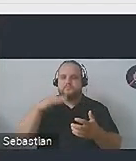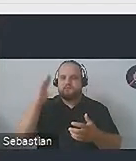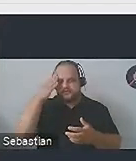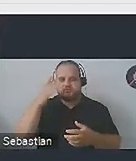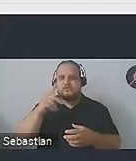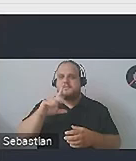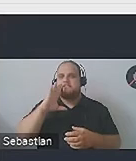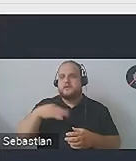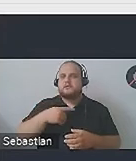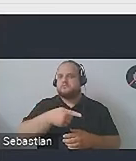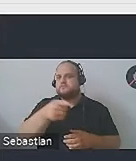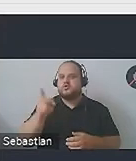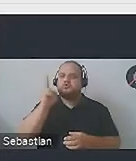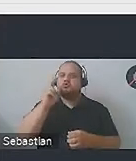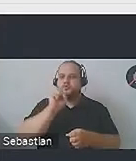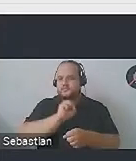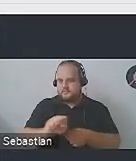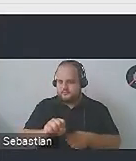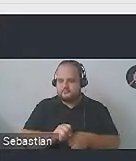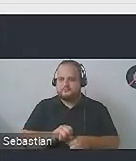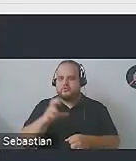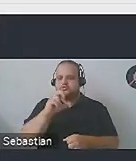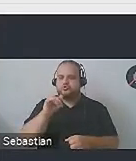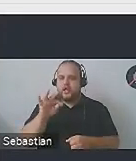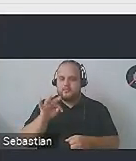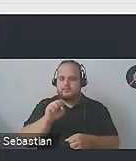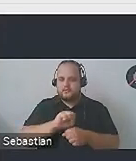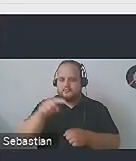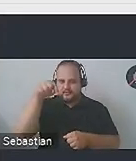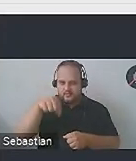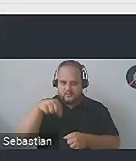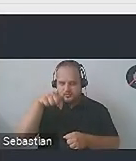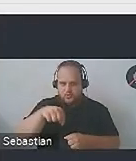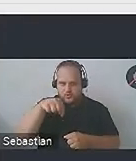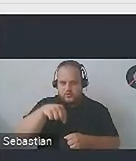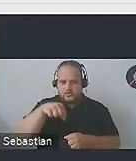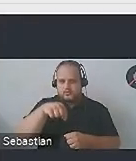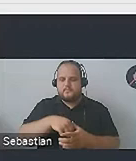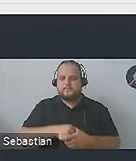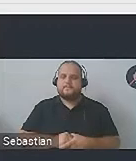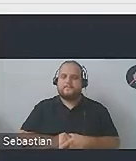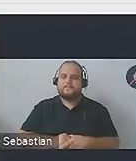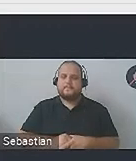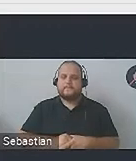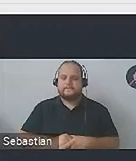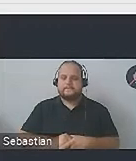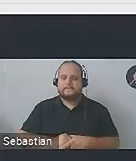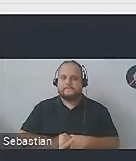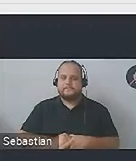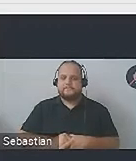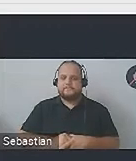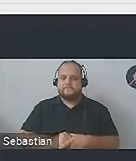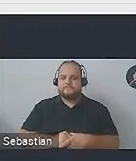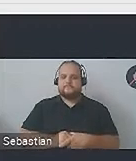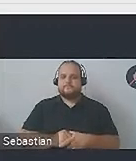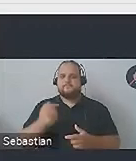są. Więc proszę zerknąć teraz na czat. Czat znajduje się na dole, jakby po prawej. I